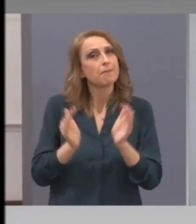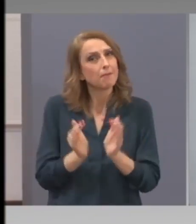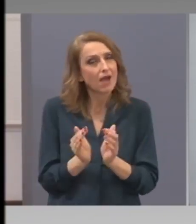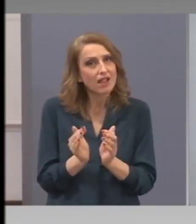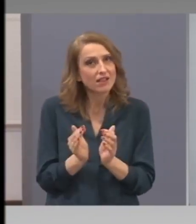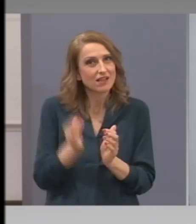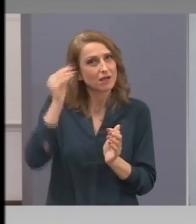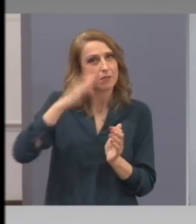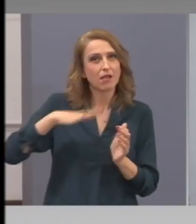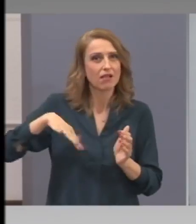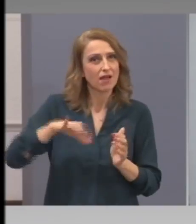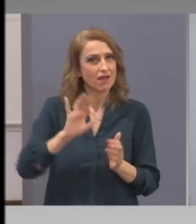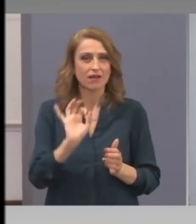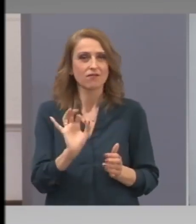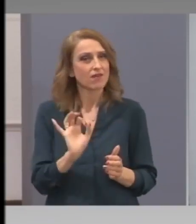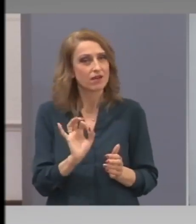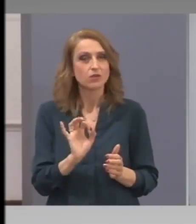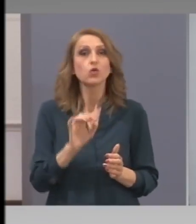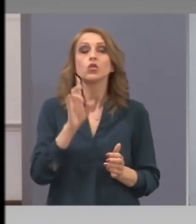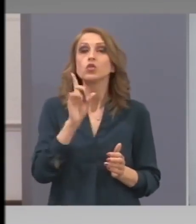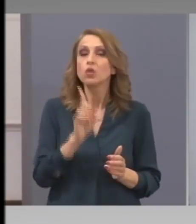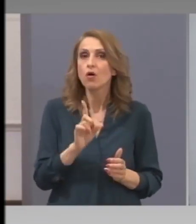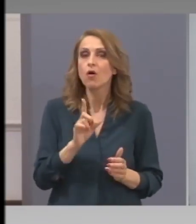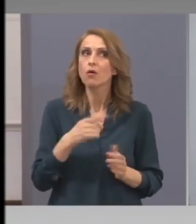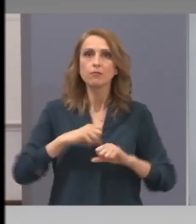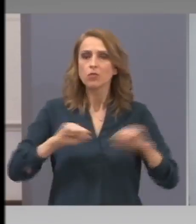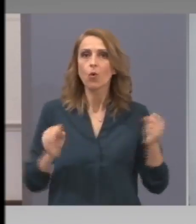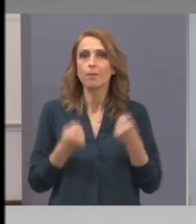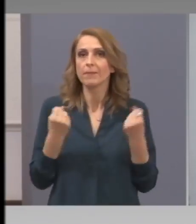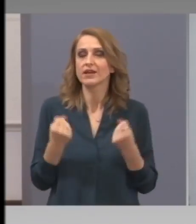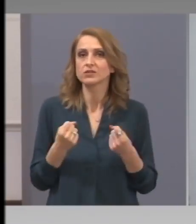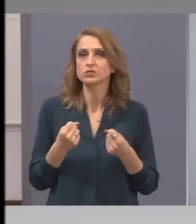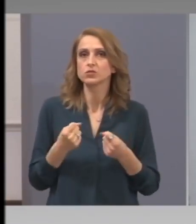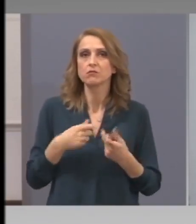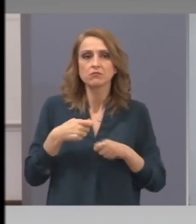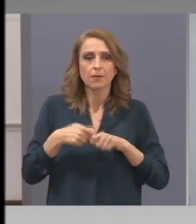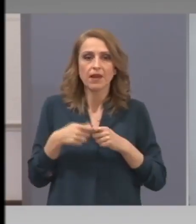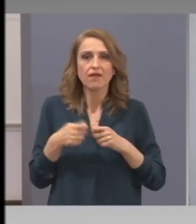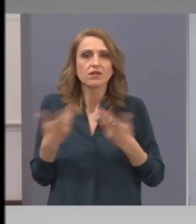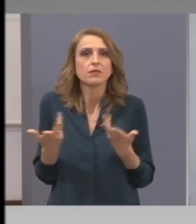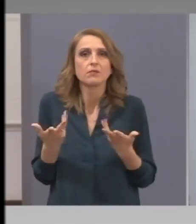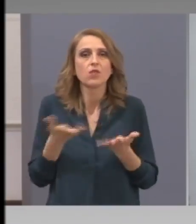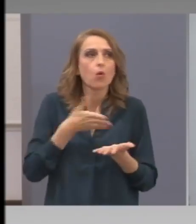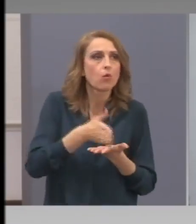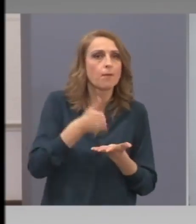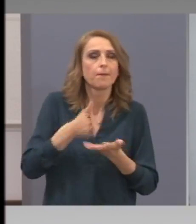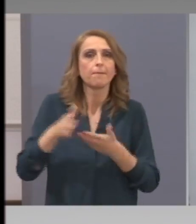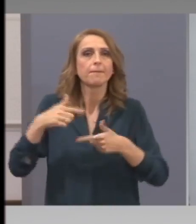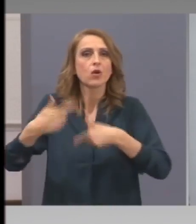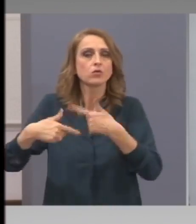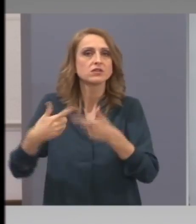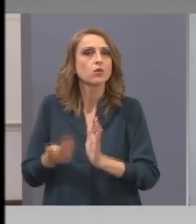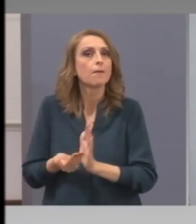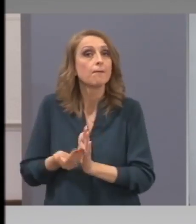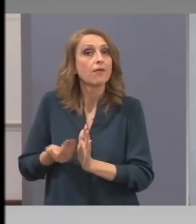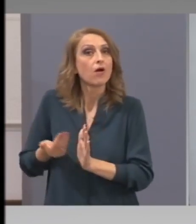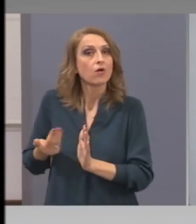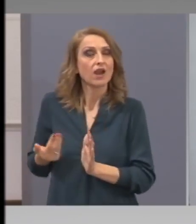това и по бързи, стартирахме доста процедури. По-рано.